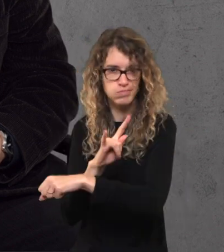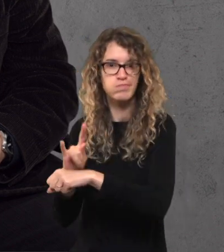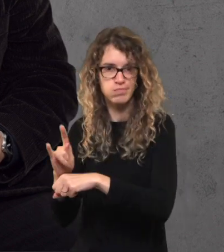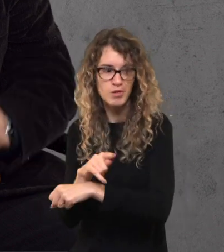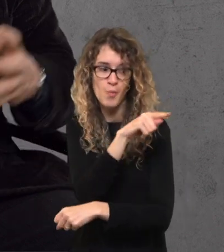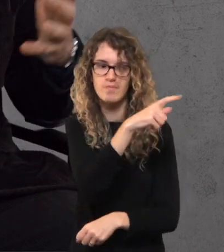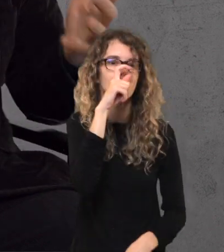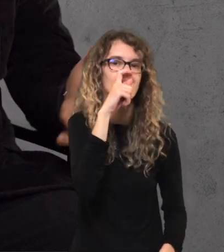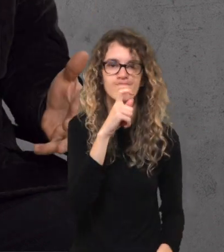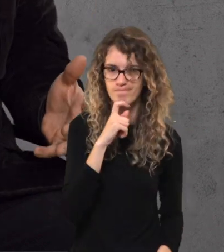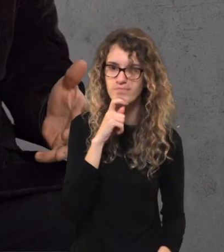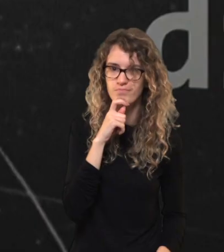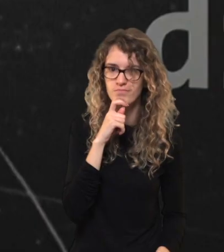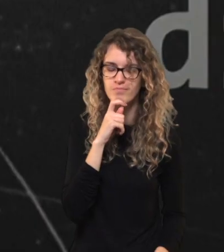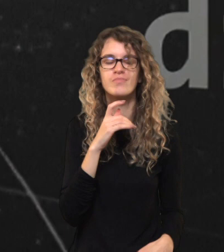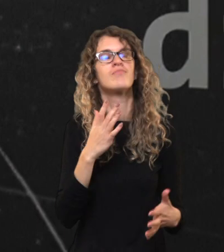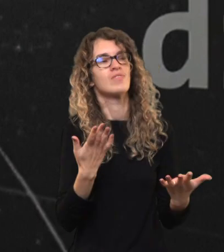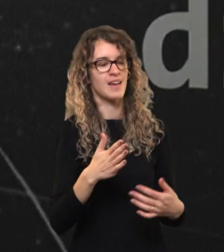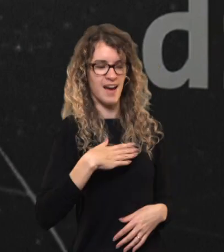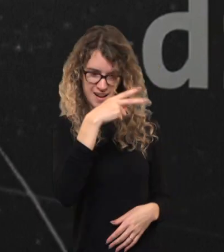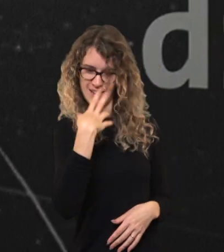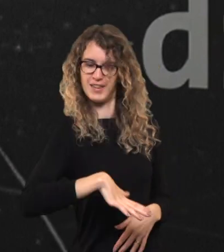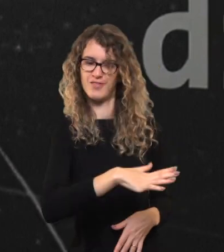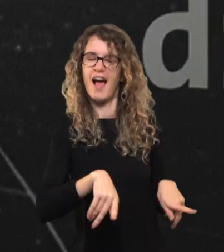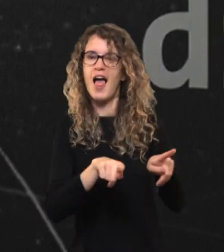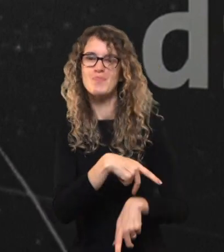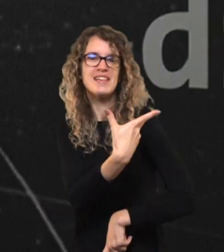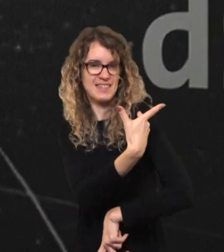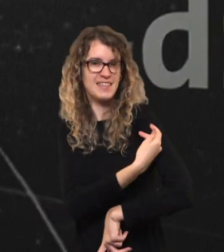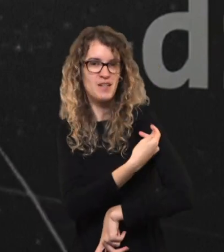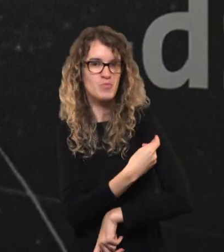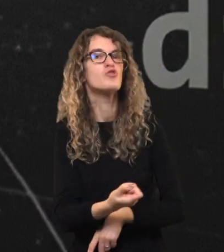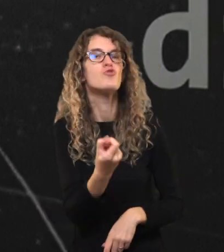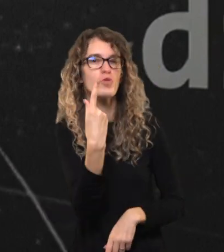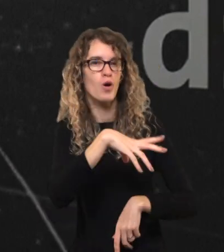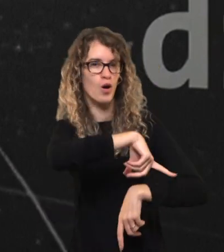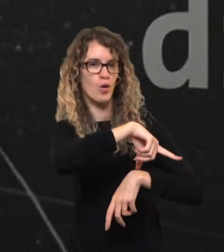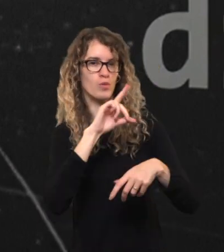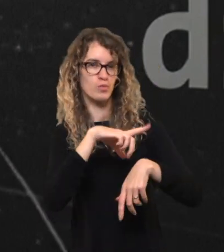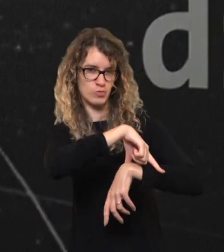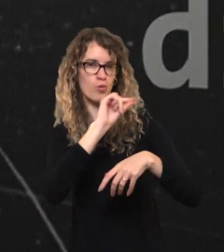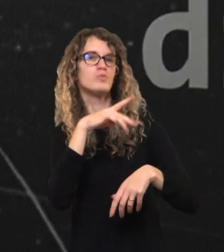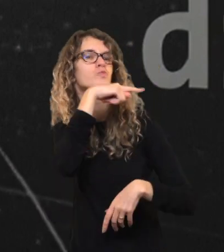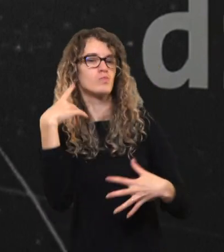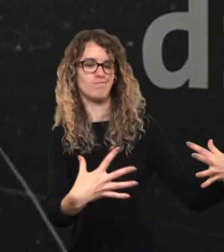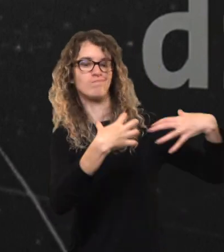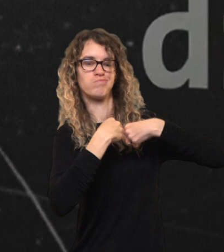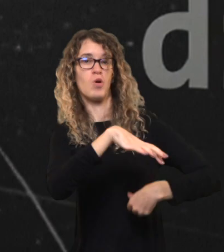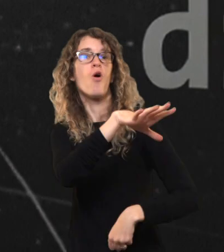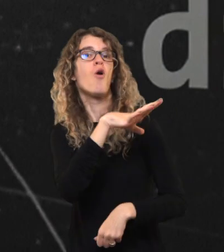kas čia vyksta, bet jie tai to nesupratų. Lietuva turi skiepą. Tas skiepas buvo įgytas per suvietinį okupaciją.